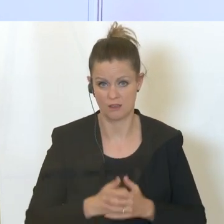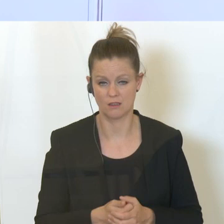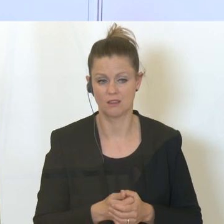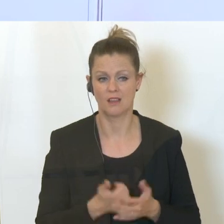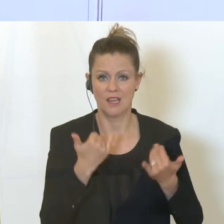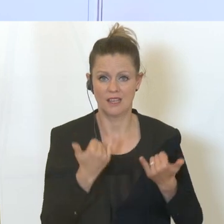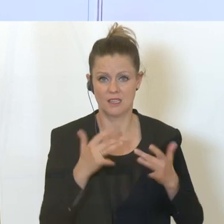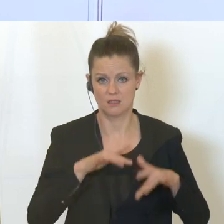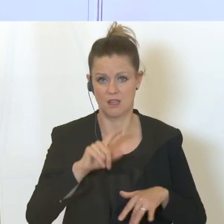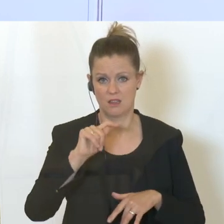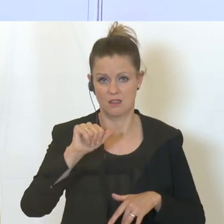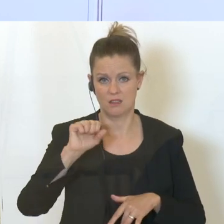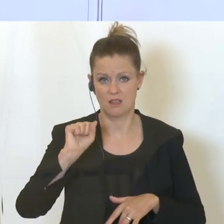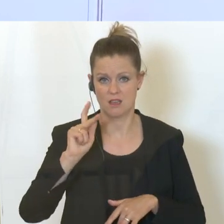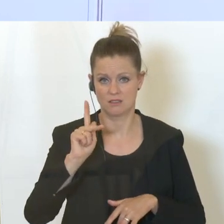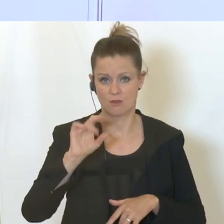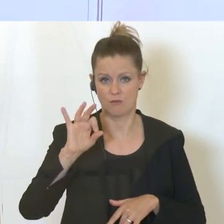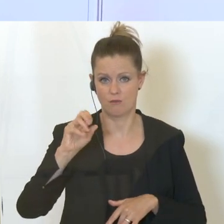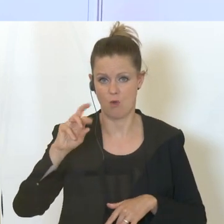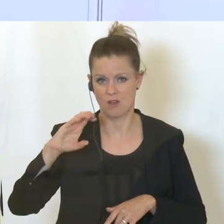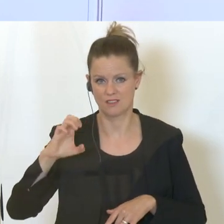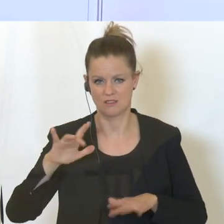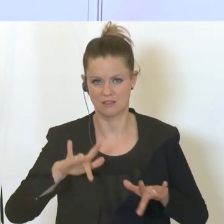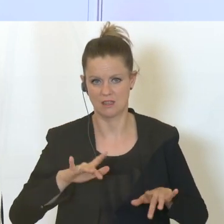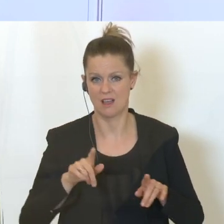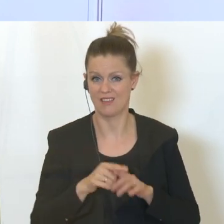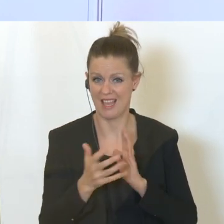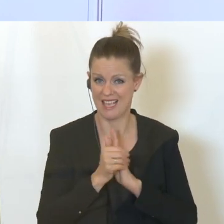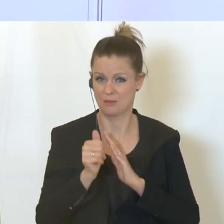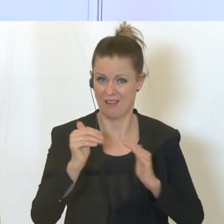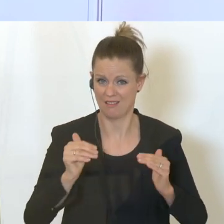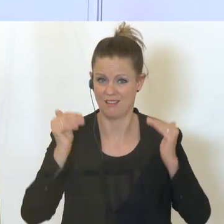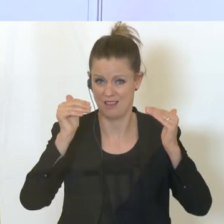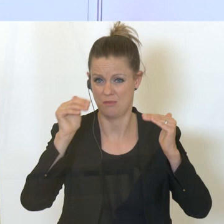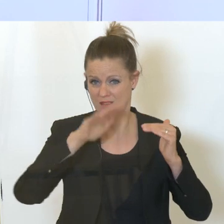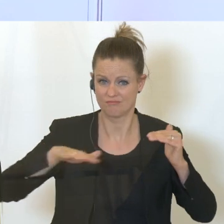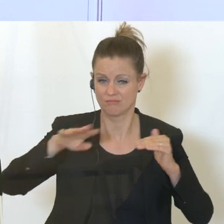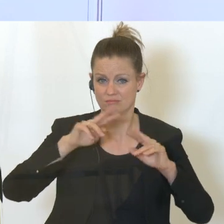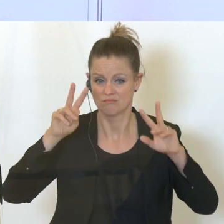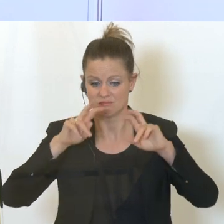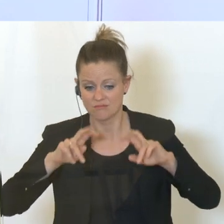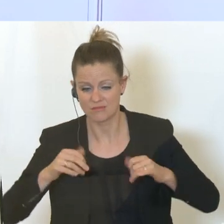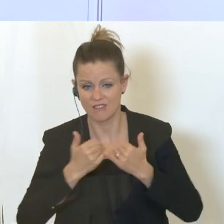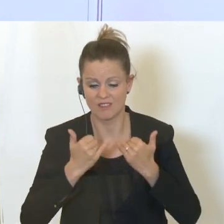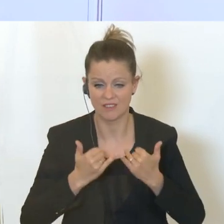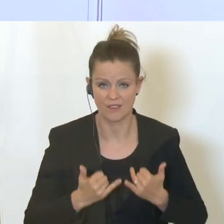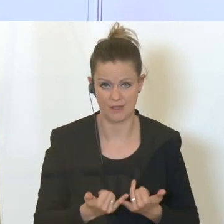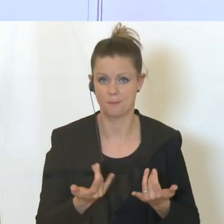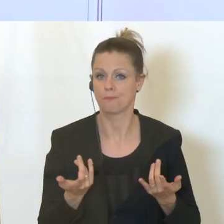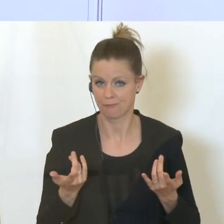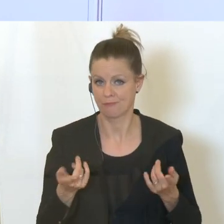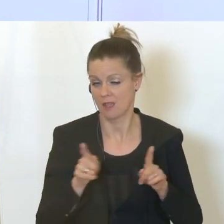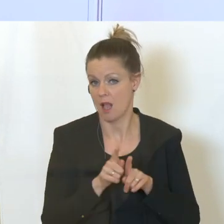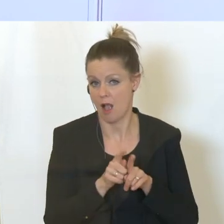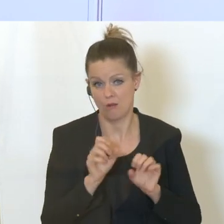Taskforce eingerichtet für diese Woche auf der Experten-Ebene, die sich das entsprechend anschauen. Wir haben natürlich hier